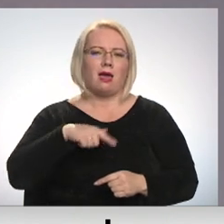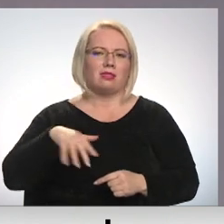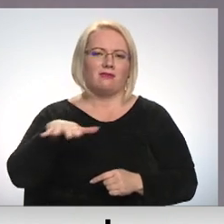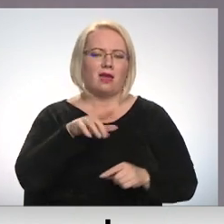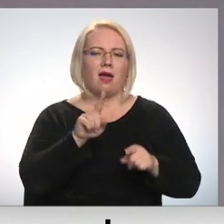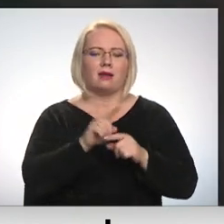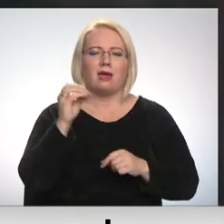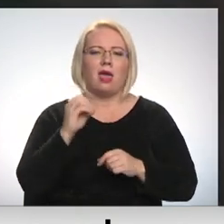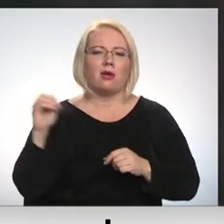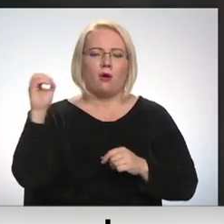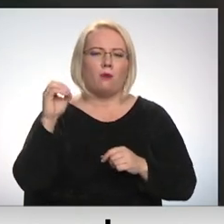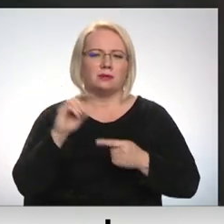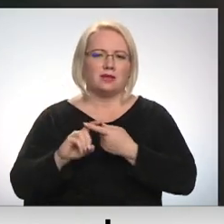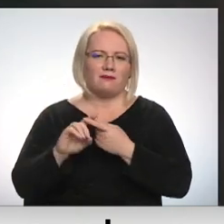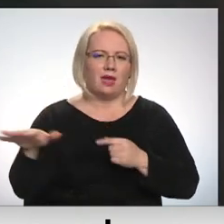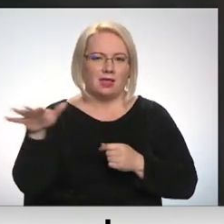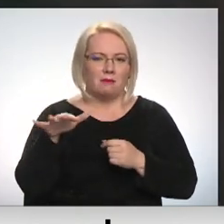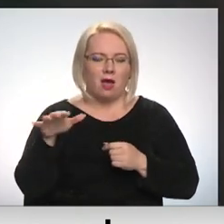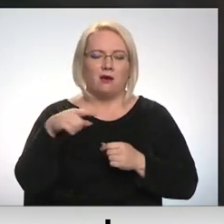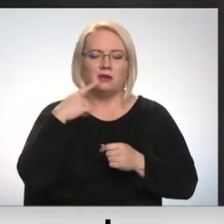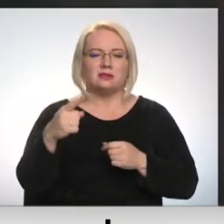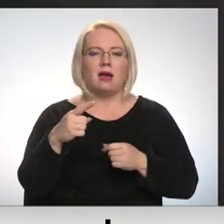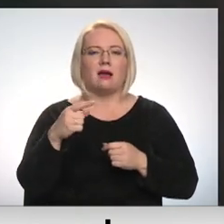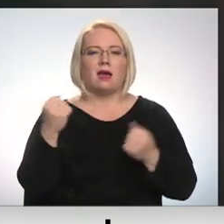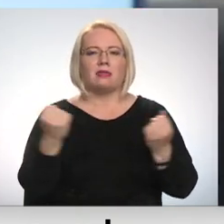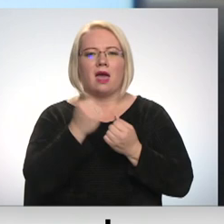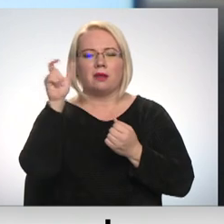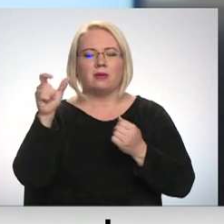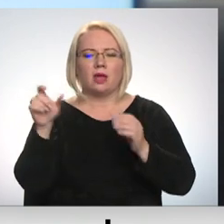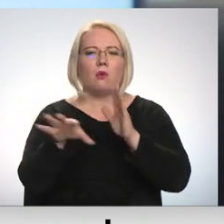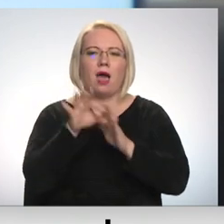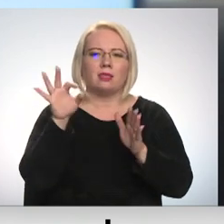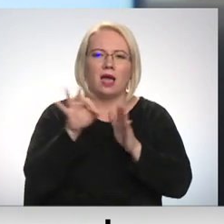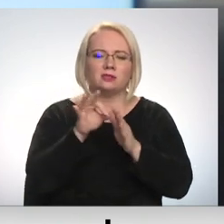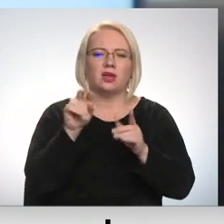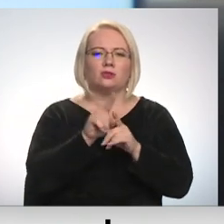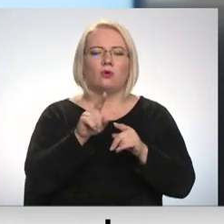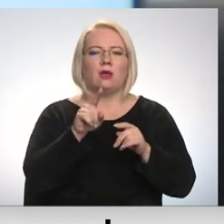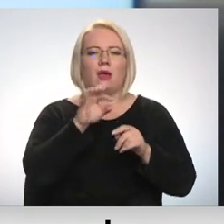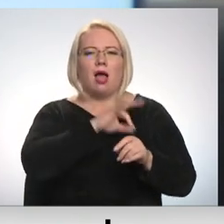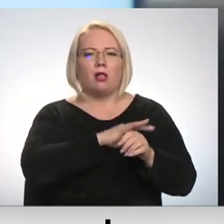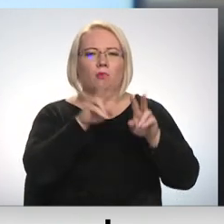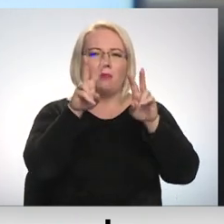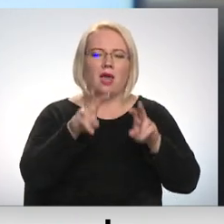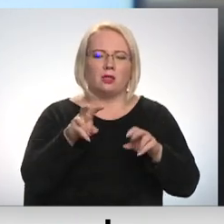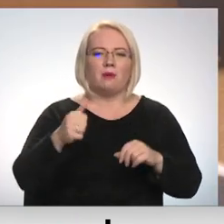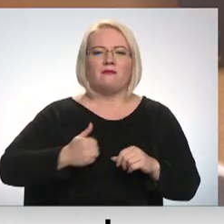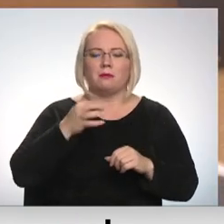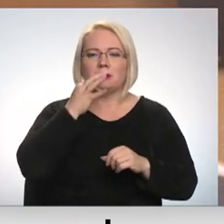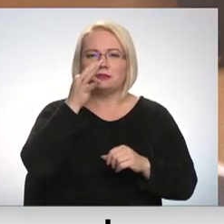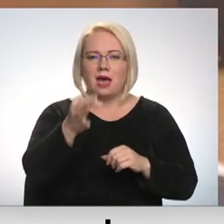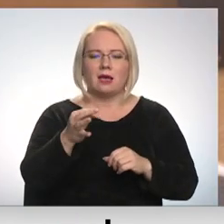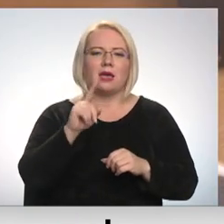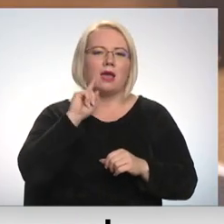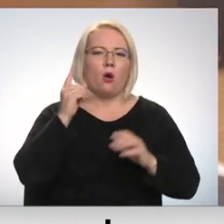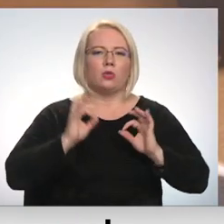Eiropas Savienībā. Personāla atlases un atalgojuma pētījumu kompānijas fontes analīze rāda, ka darba tirgū jaunie profesionāļi